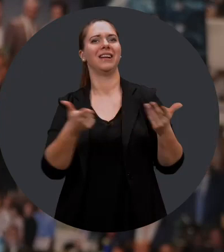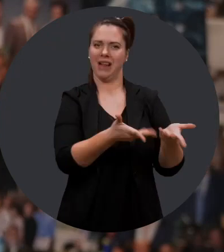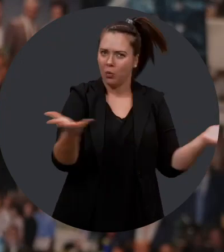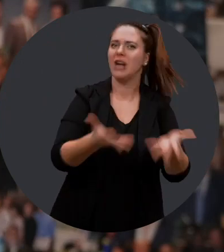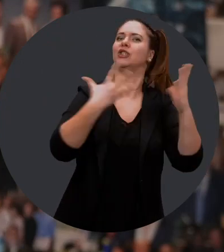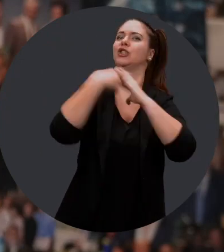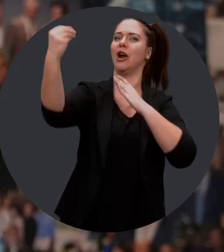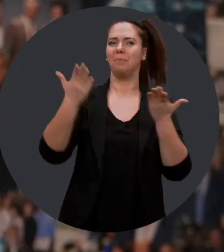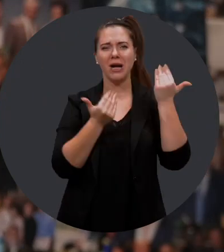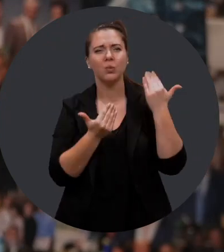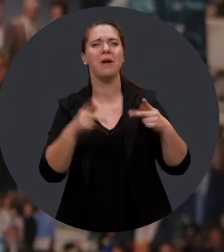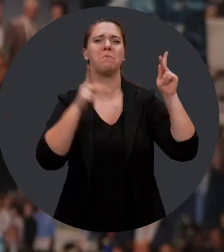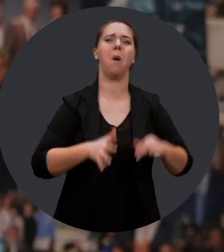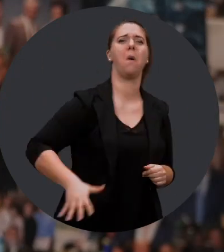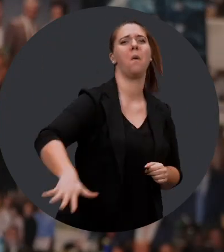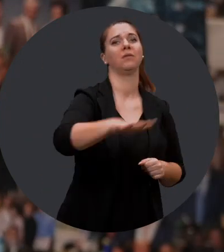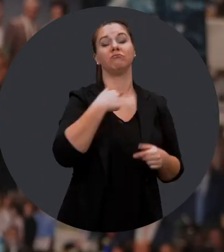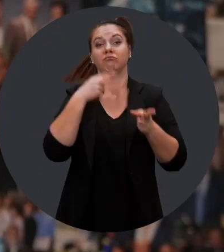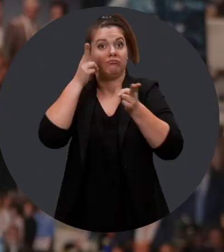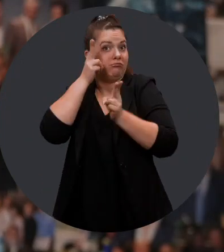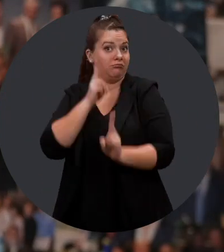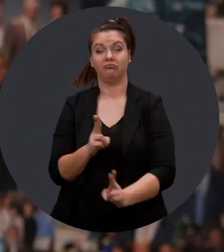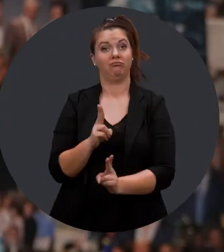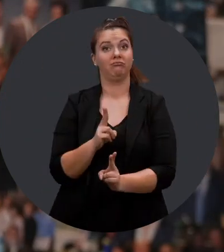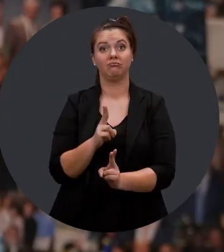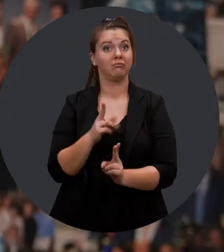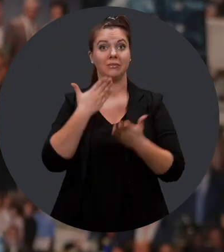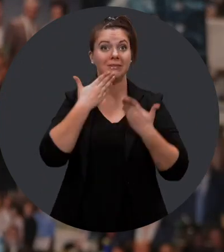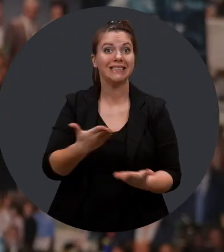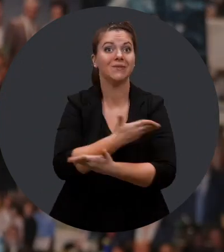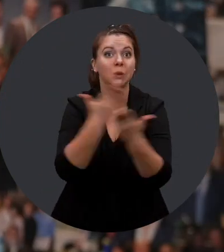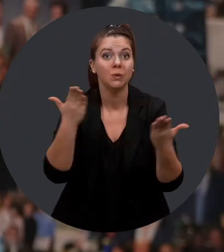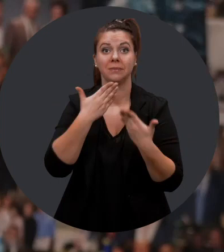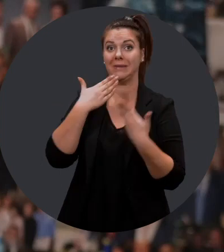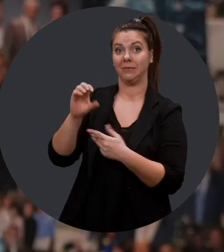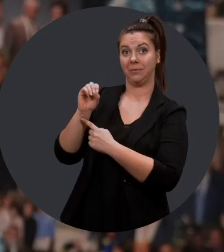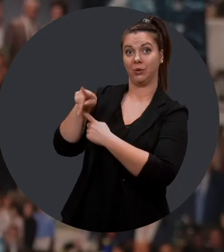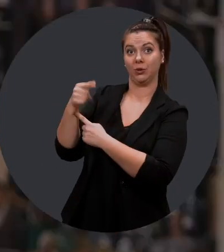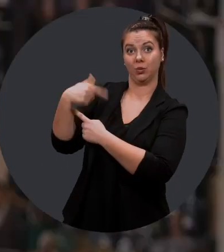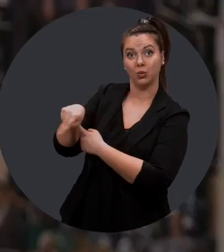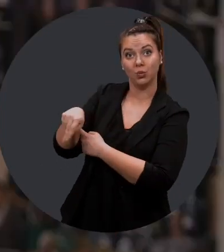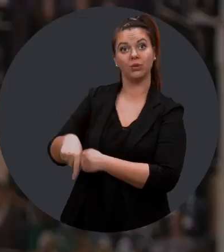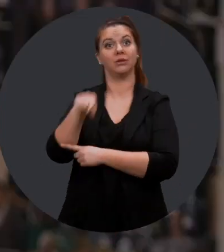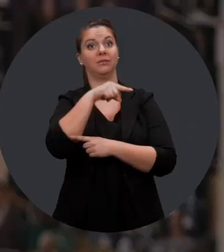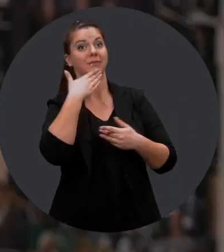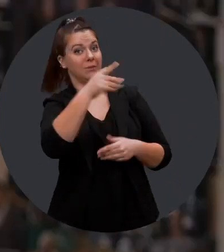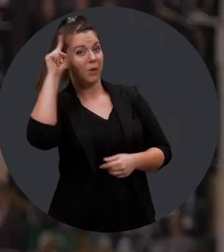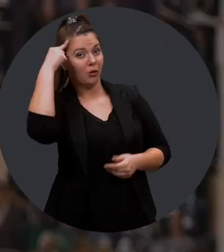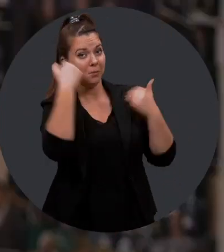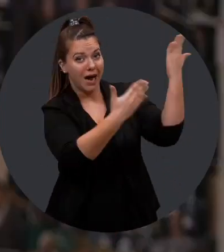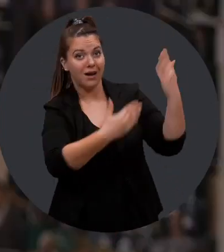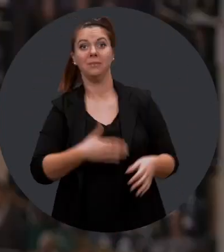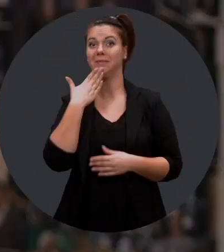déconfinent la vie et les espoirs de milliers de gens. Je vous en suis profondément reconnaissant. Merci à vous.